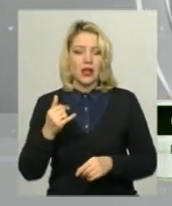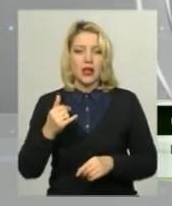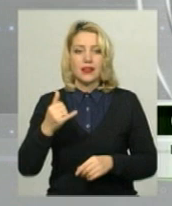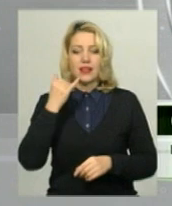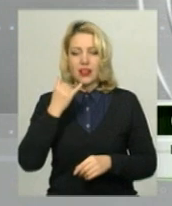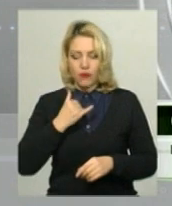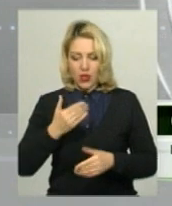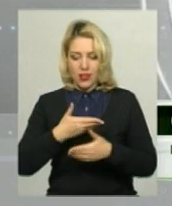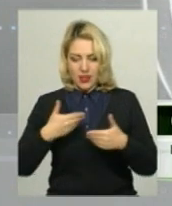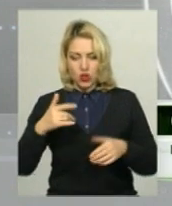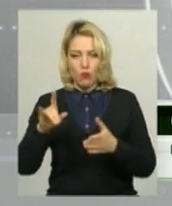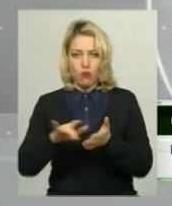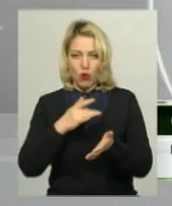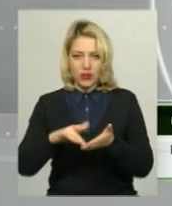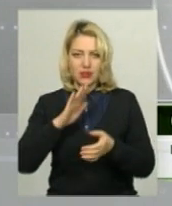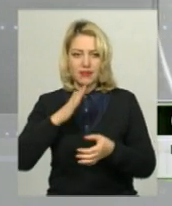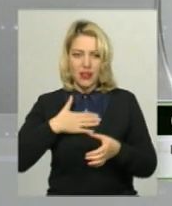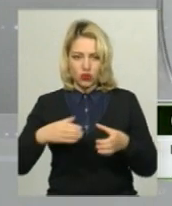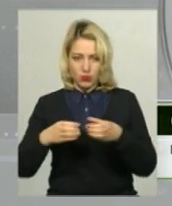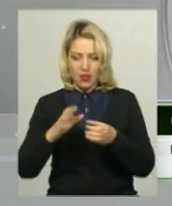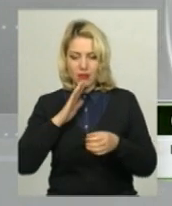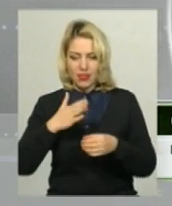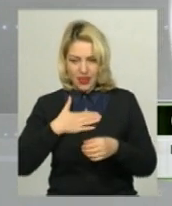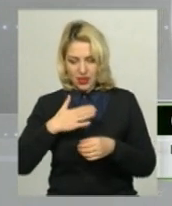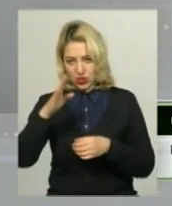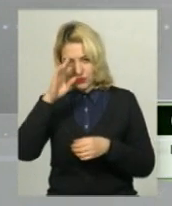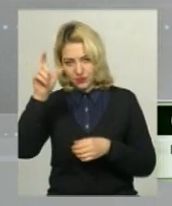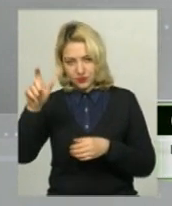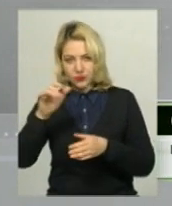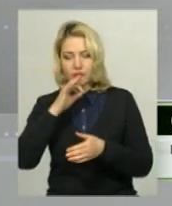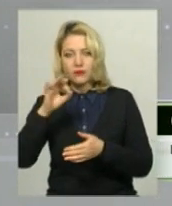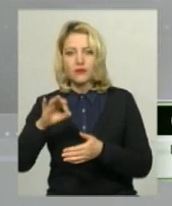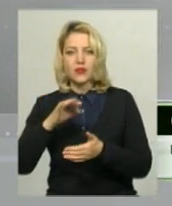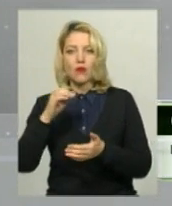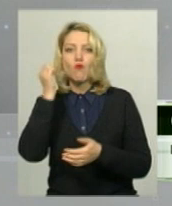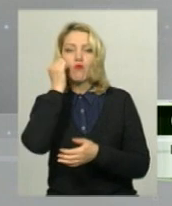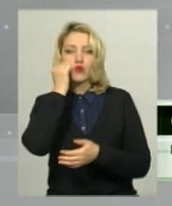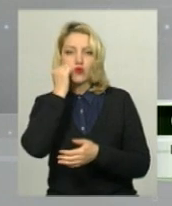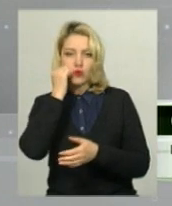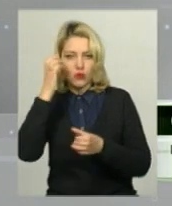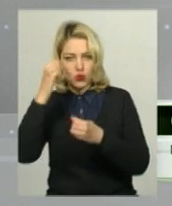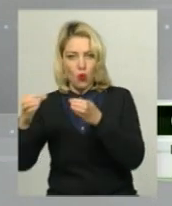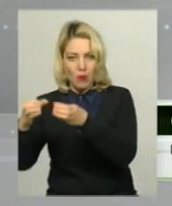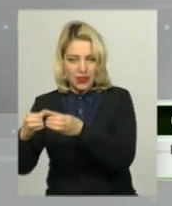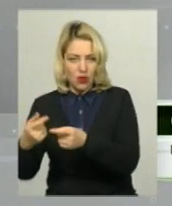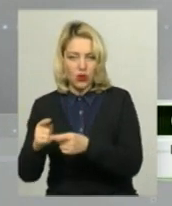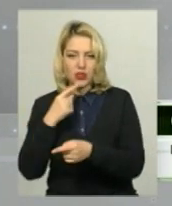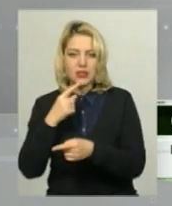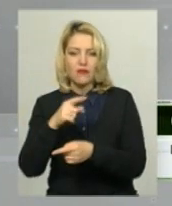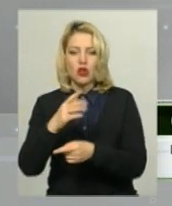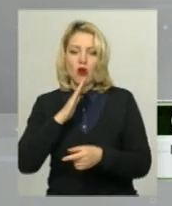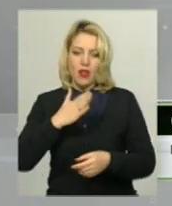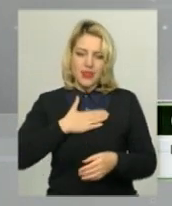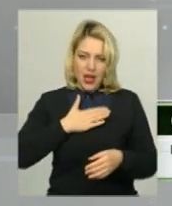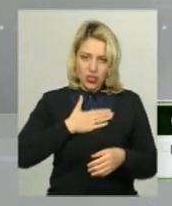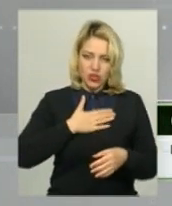Телефонували нашому бухгалтеру нашої общини. Наш благочинець Московського патріархату отець Володимир. І казав цій жінці, що наш приход порушує